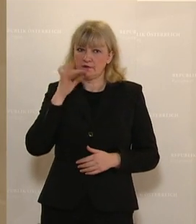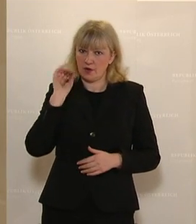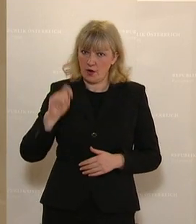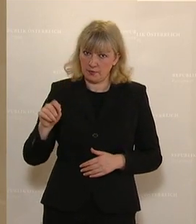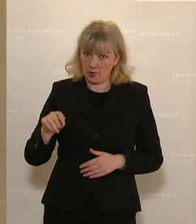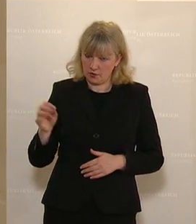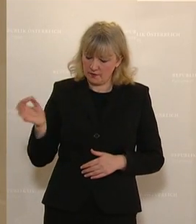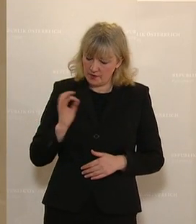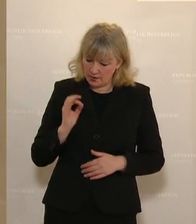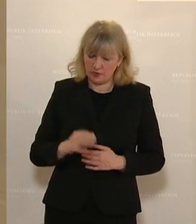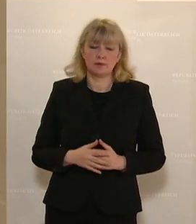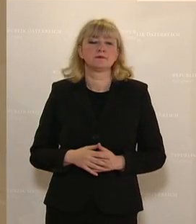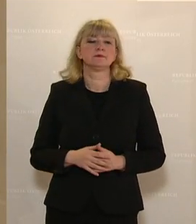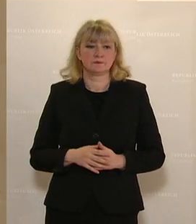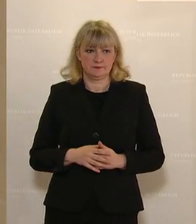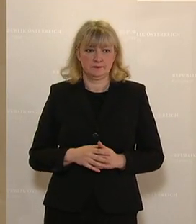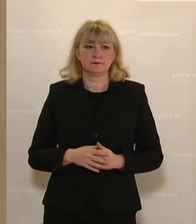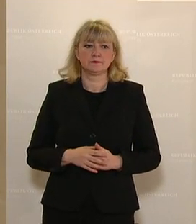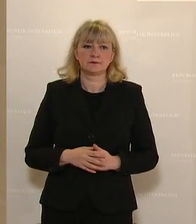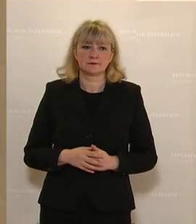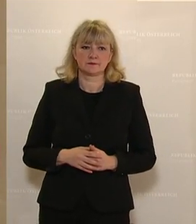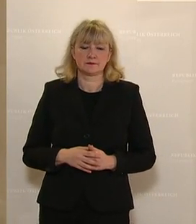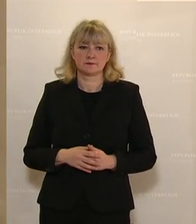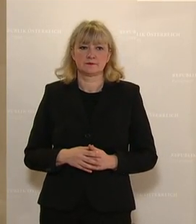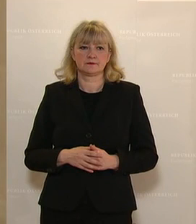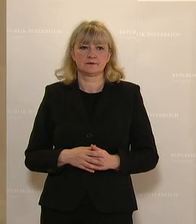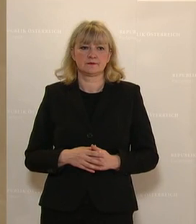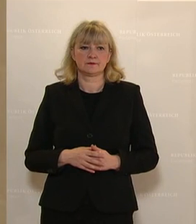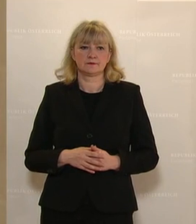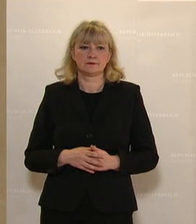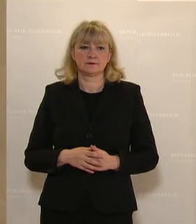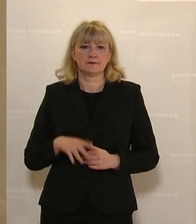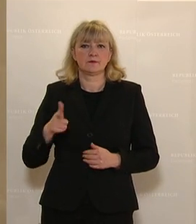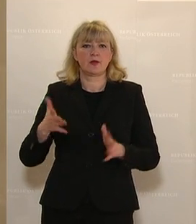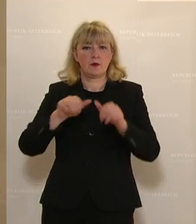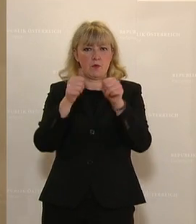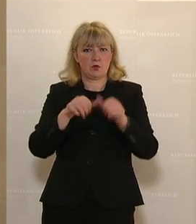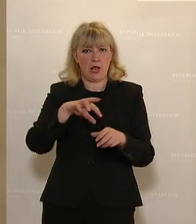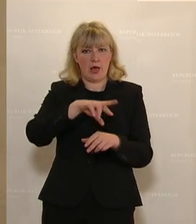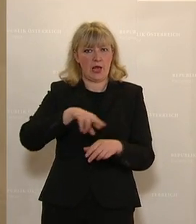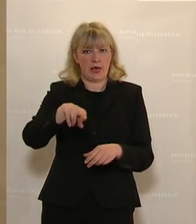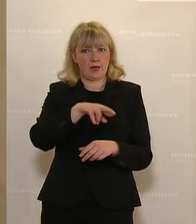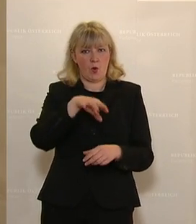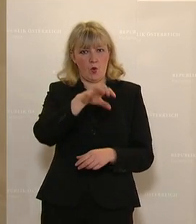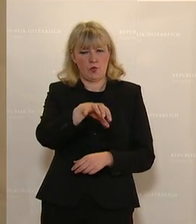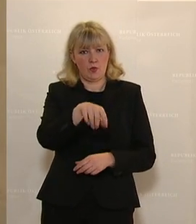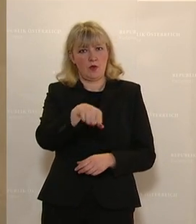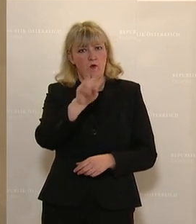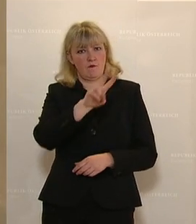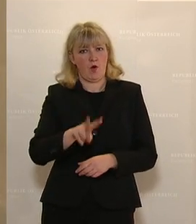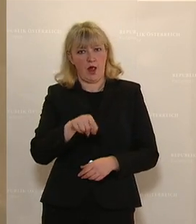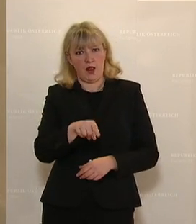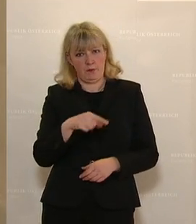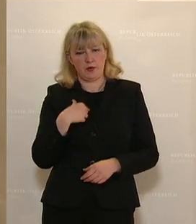Ich möchte da noch einmal speziell eben auf die Modellregion, eigentlich eine Erkenntnisregion vor